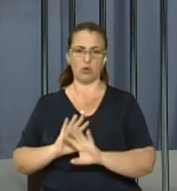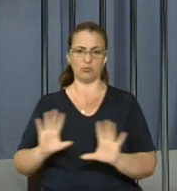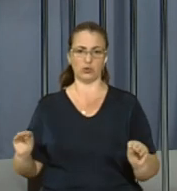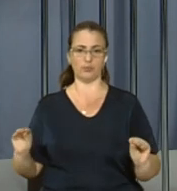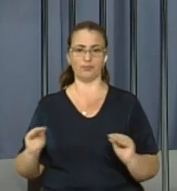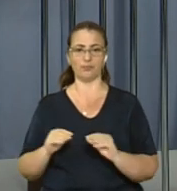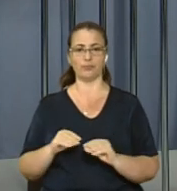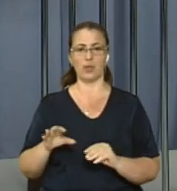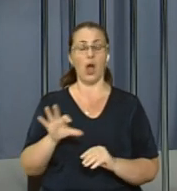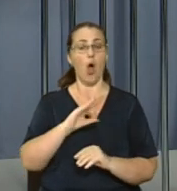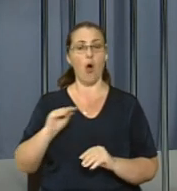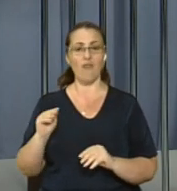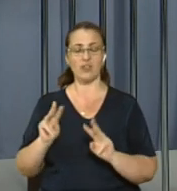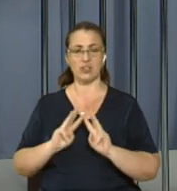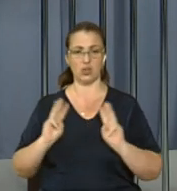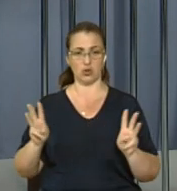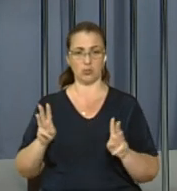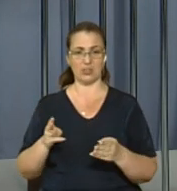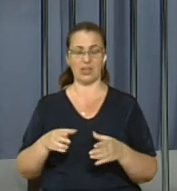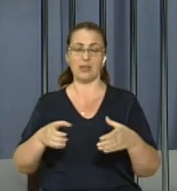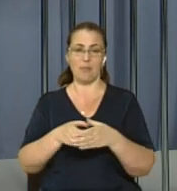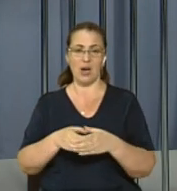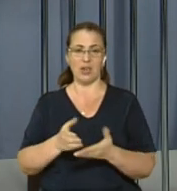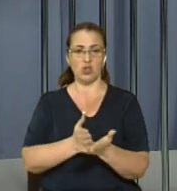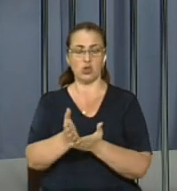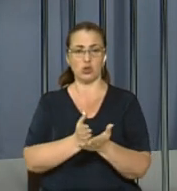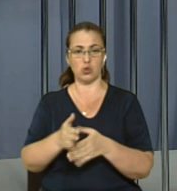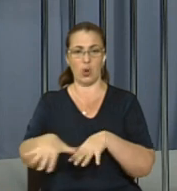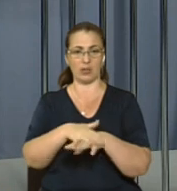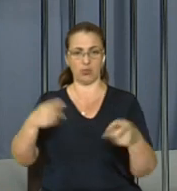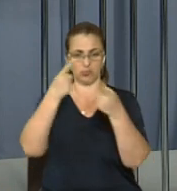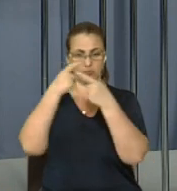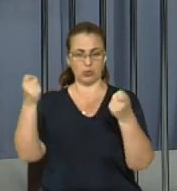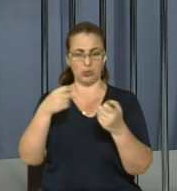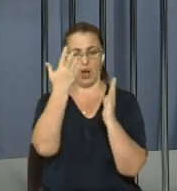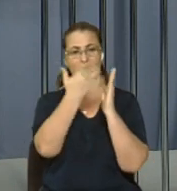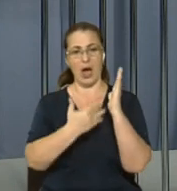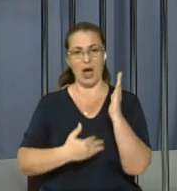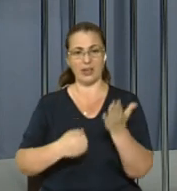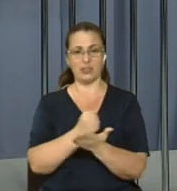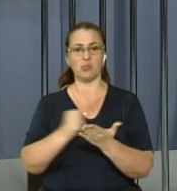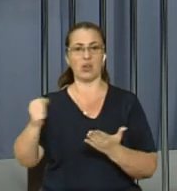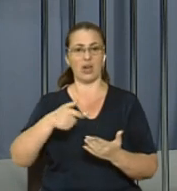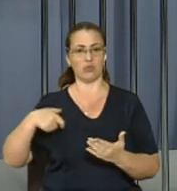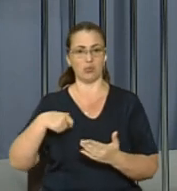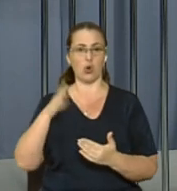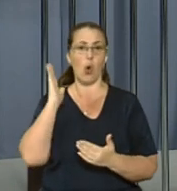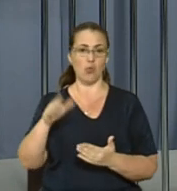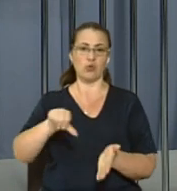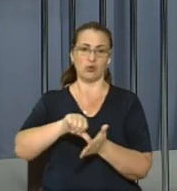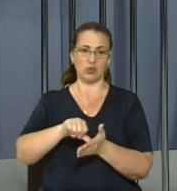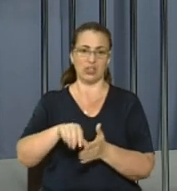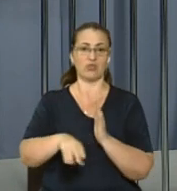На офіційному сайті партії «Слуга народу» опублікували списки кандидатів у депутата, які будуть балотуватися на Львівщині у